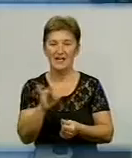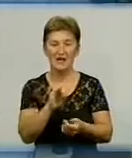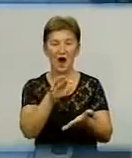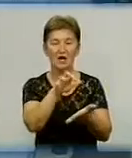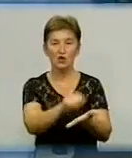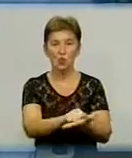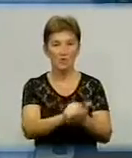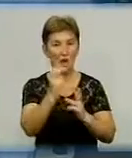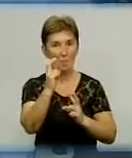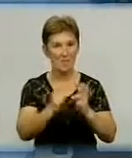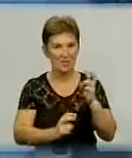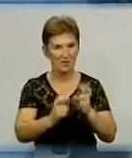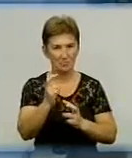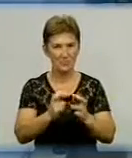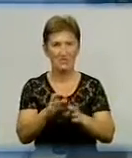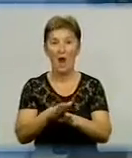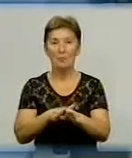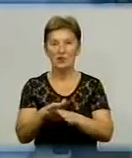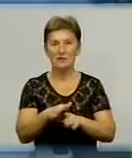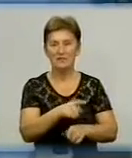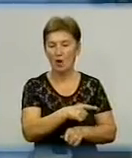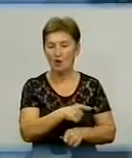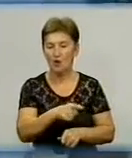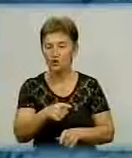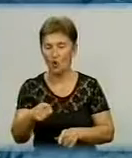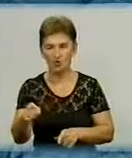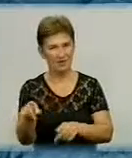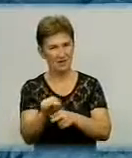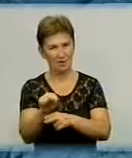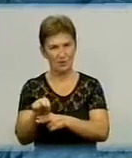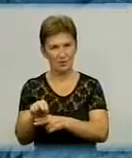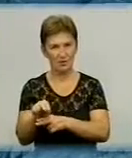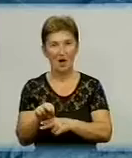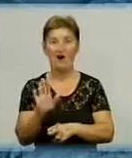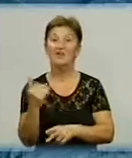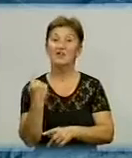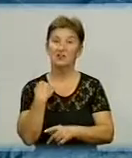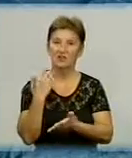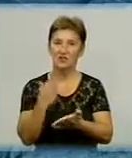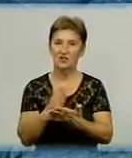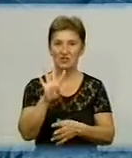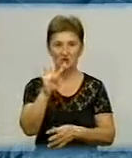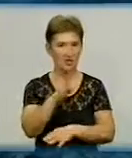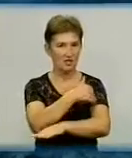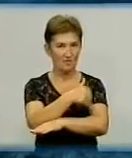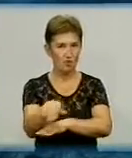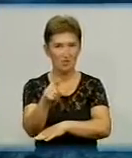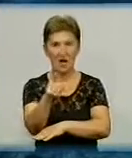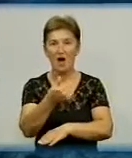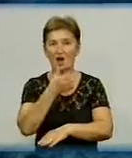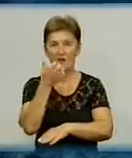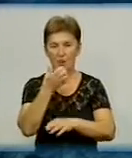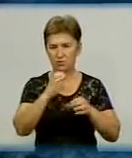підприємства проводиться поточний ремонт тепломереж. При цьому в Кіровограді є як мінімум 4 вулиці, теплотраси яких